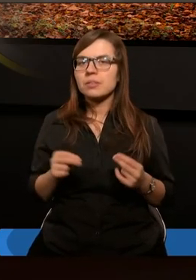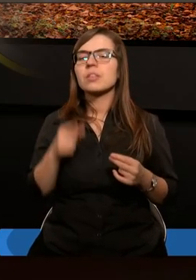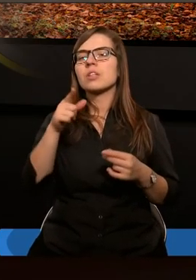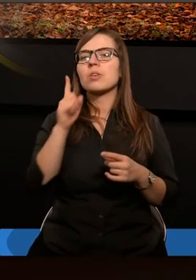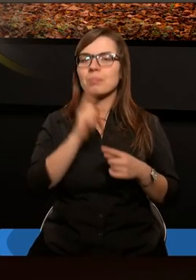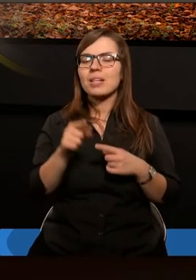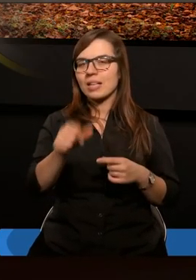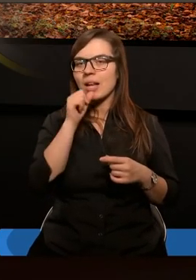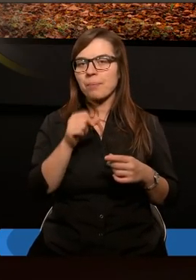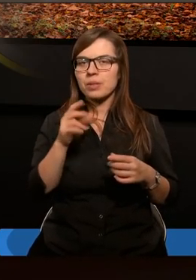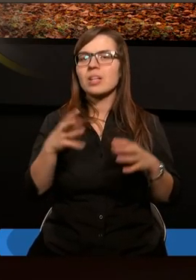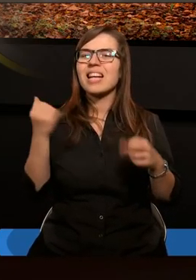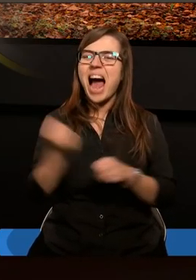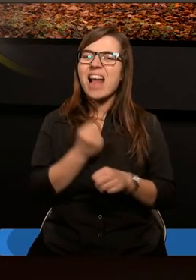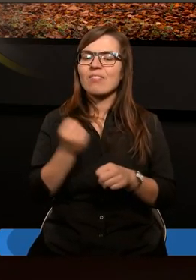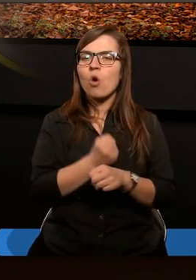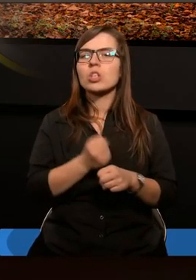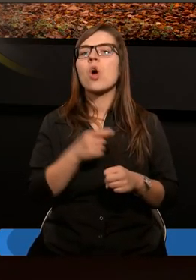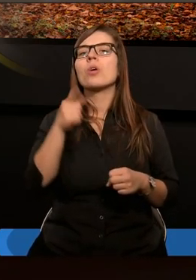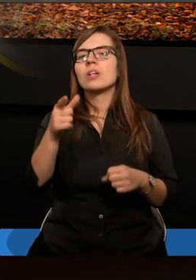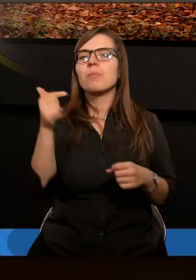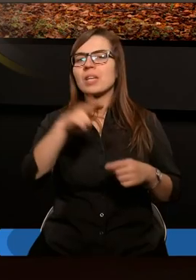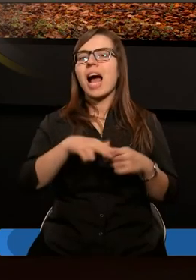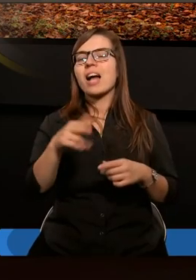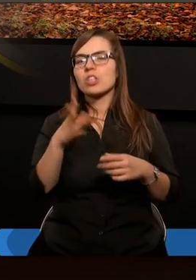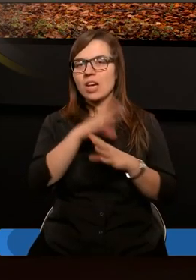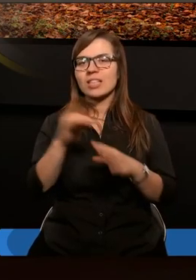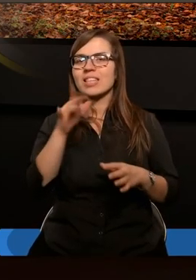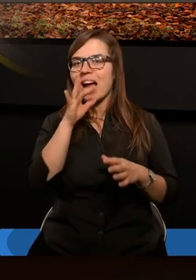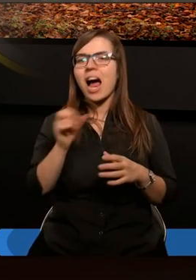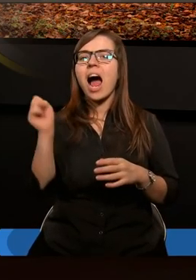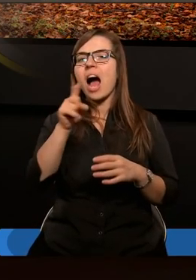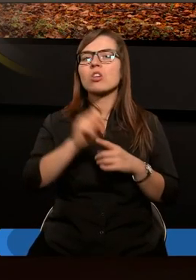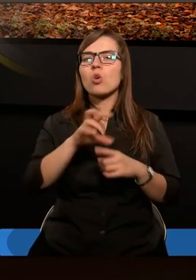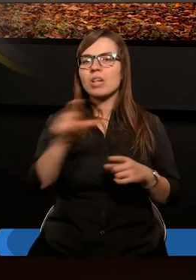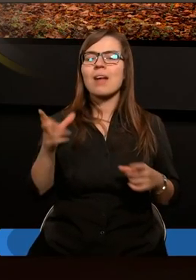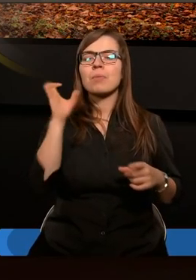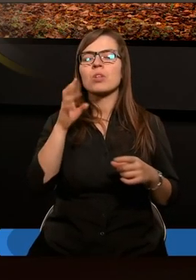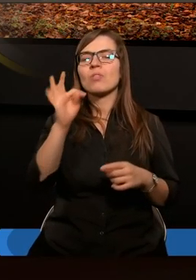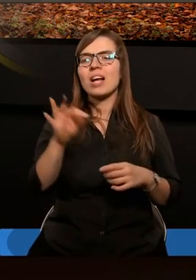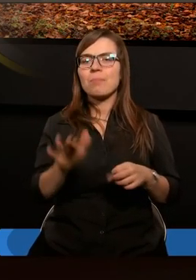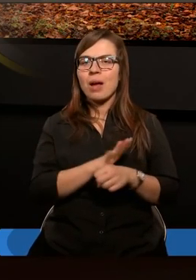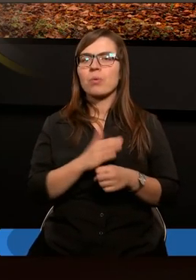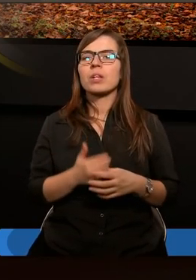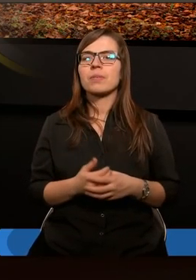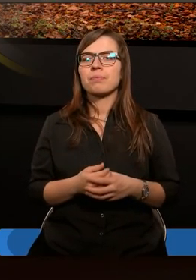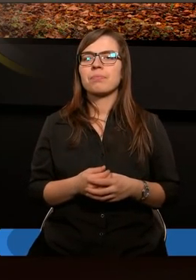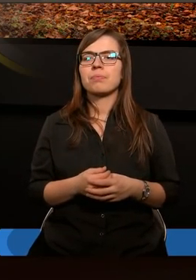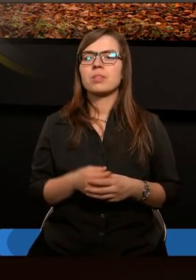odsłonić tę tajemnicę. Zatwardziałość przyszła na część Izraela aż do czasu, gdy poganie w pełni wejdą.